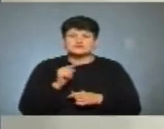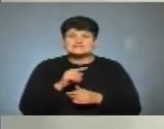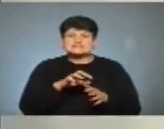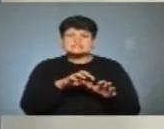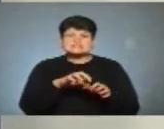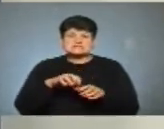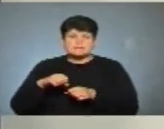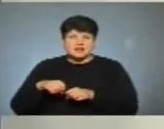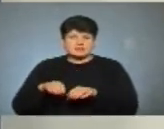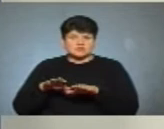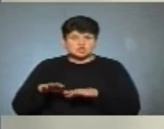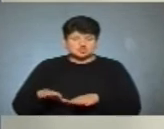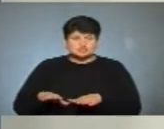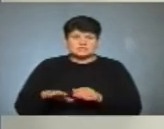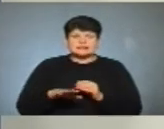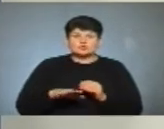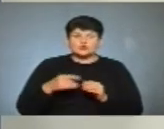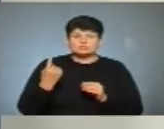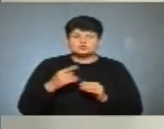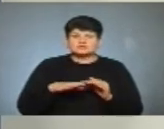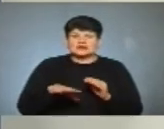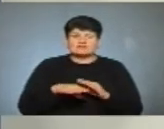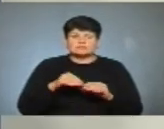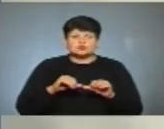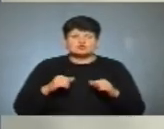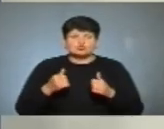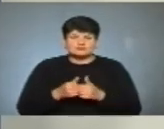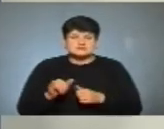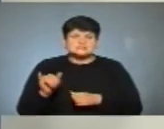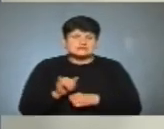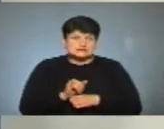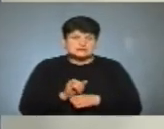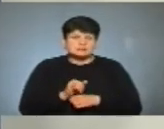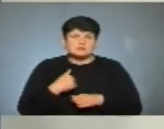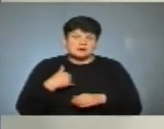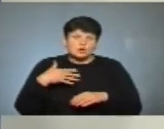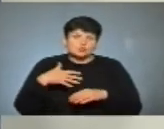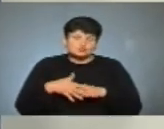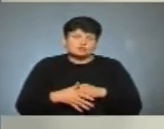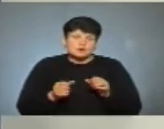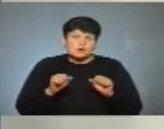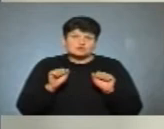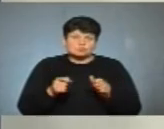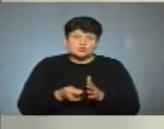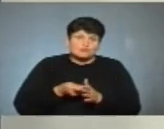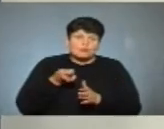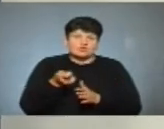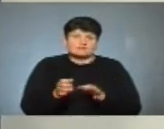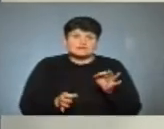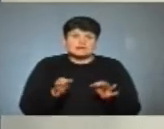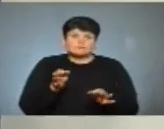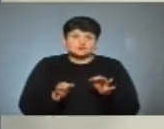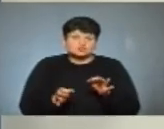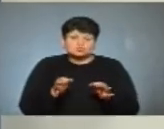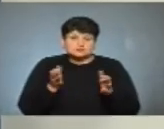забрали рішення Тернопільської обласної територіальної борчої комісії і, як ми розуміємо, можливо, будуть подавати до суду. Для